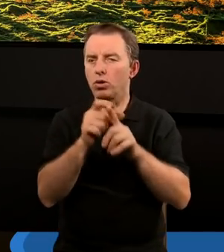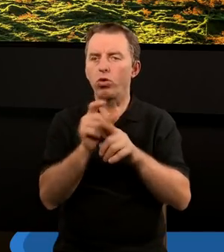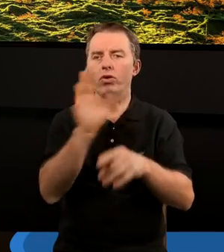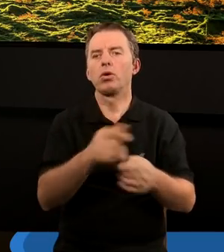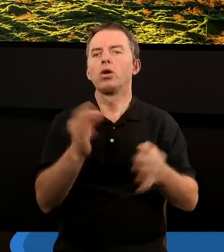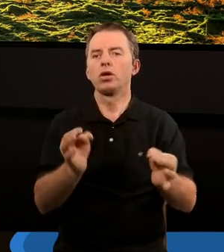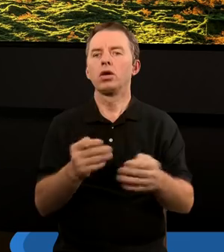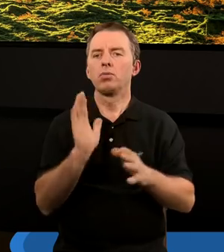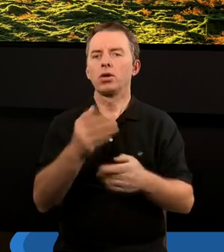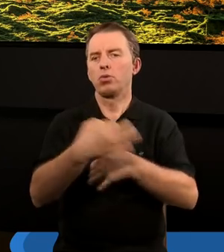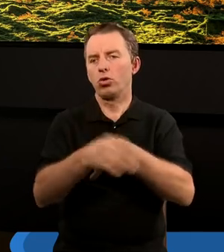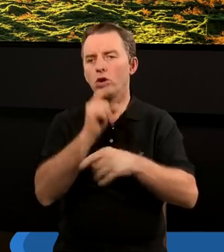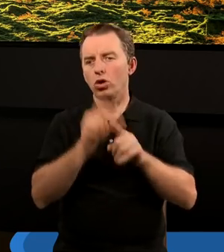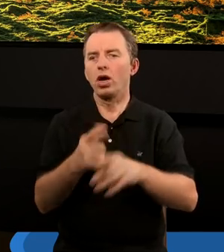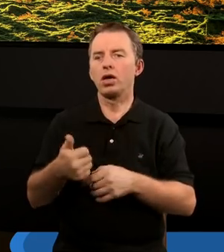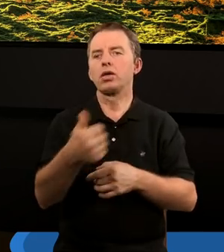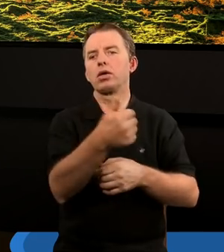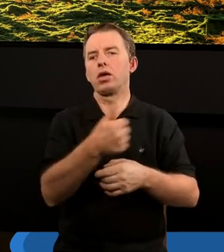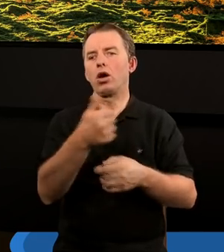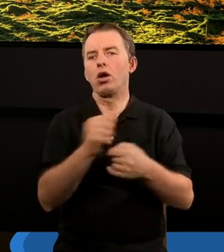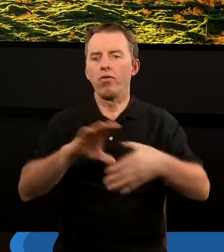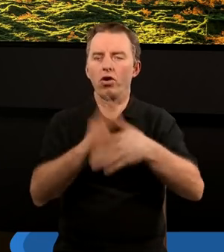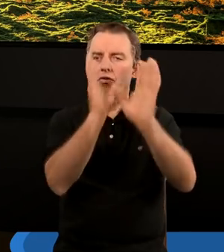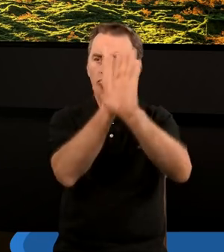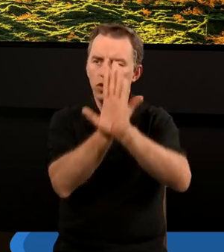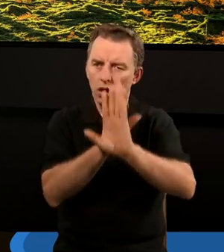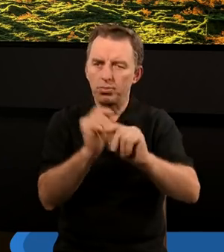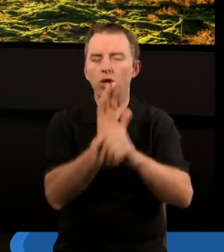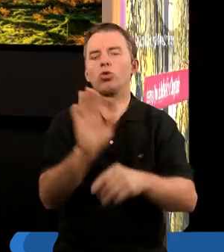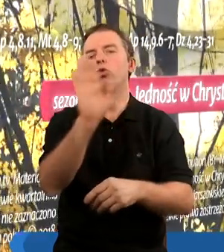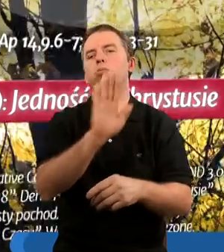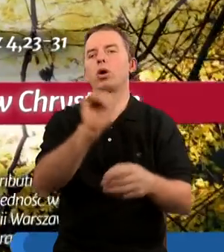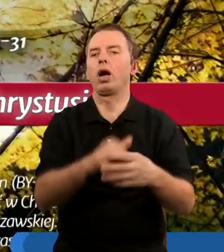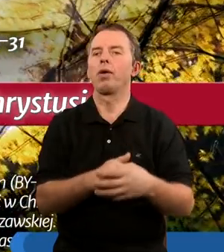Będziemy dzisiaj studiowali temat Jedność w Wielbieniu Boga.